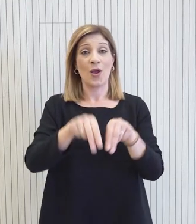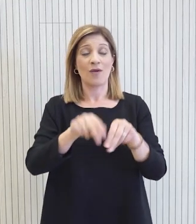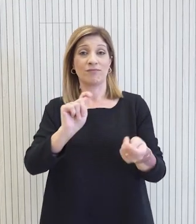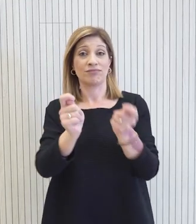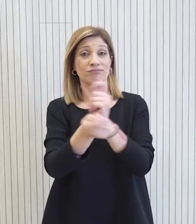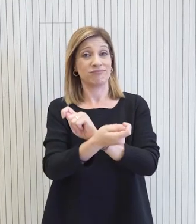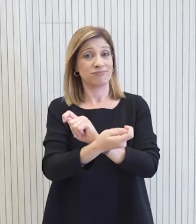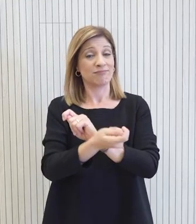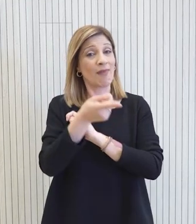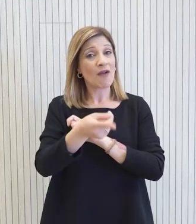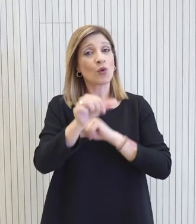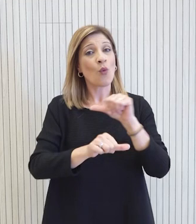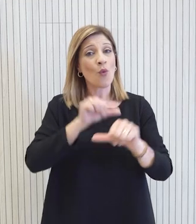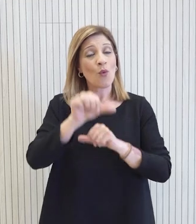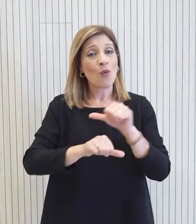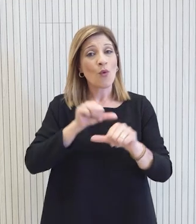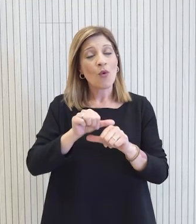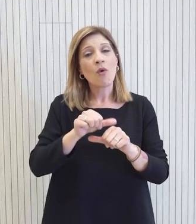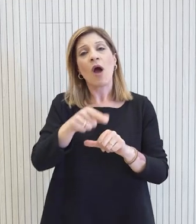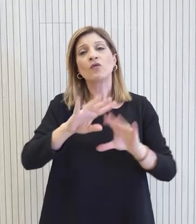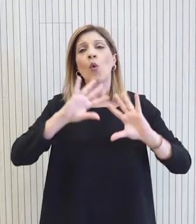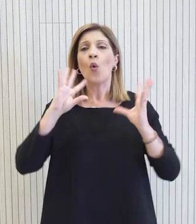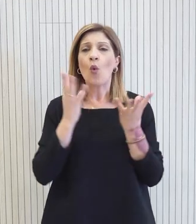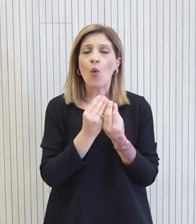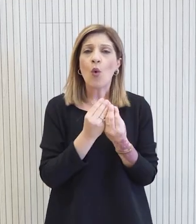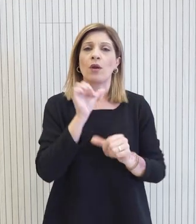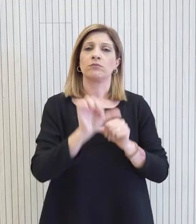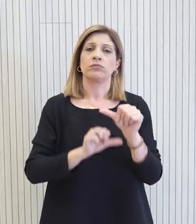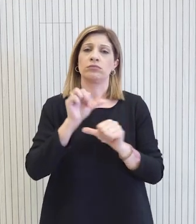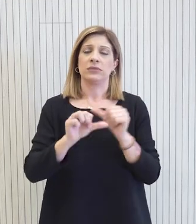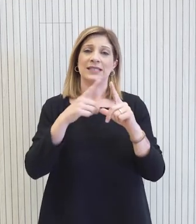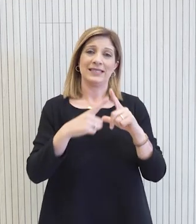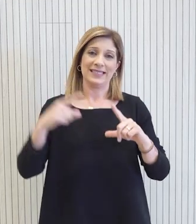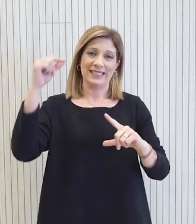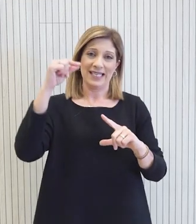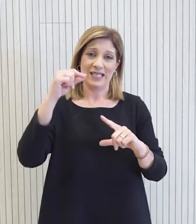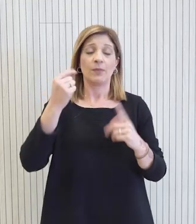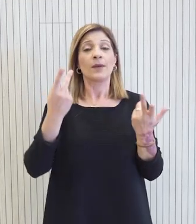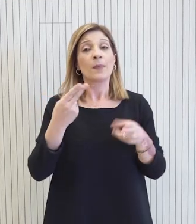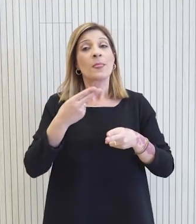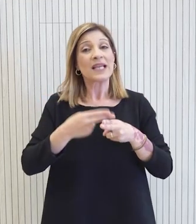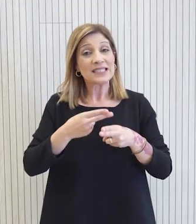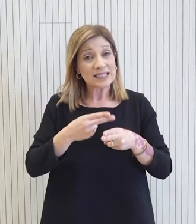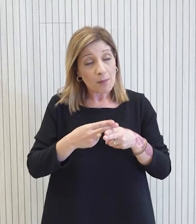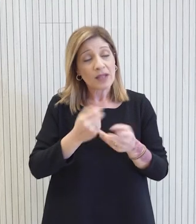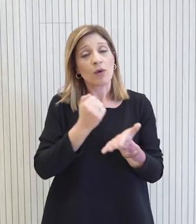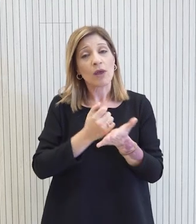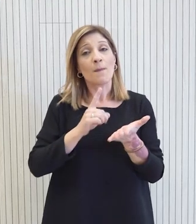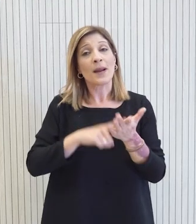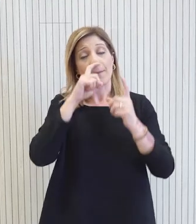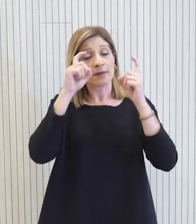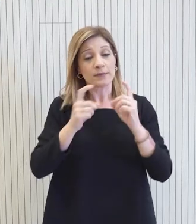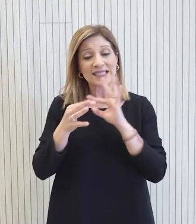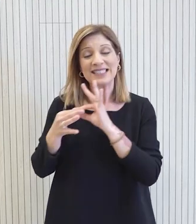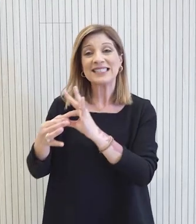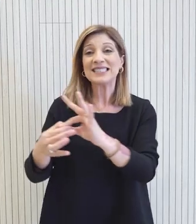μεταρρύθμιση η οποία αφορά το σύνολο της Κύπρου. Είναι απαραίτητη και επιβάλλεται η αγαστή